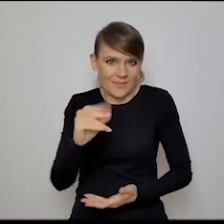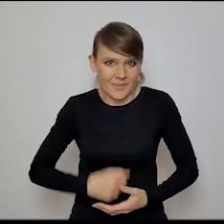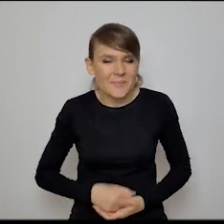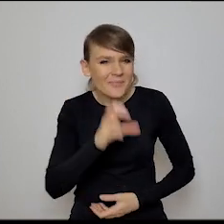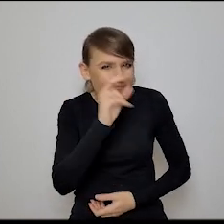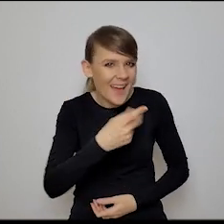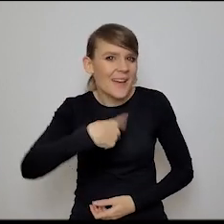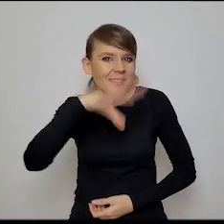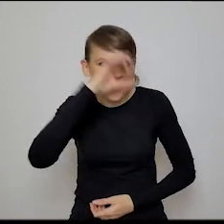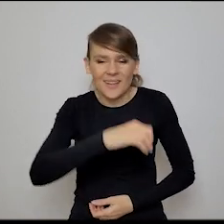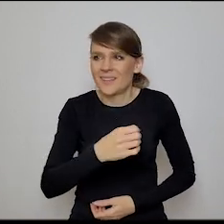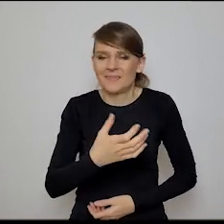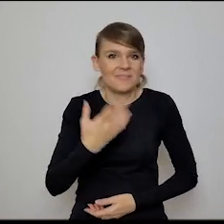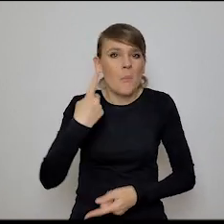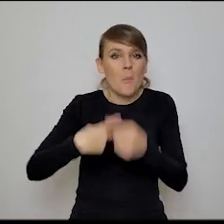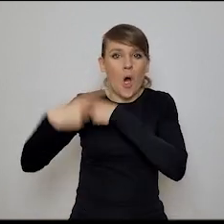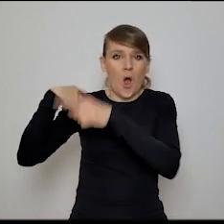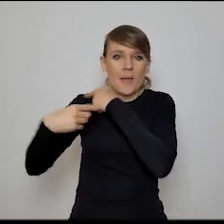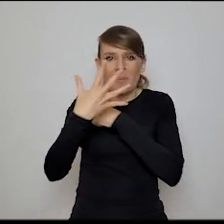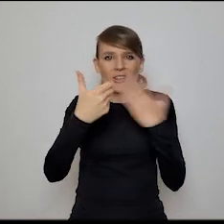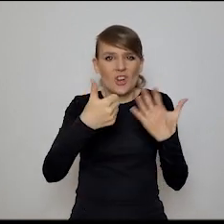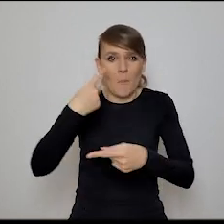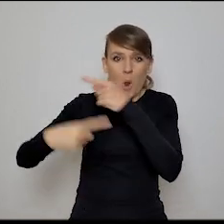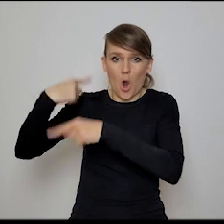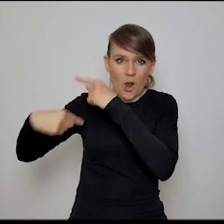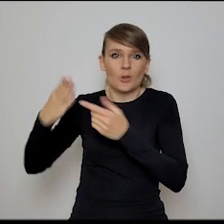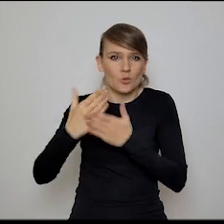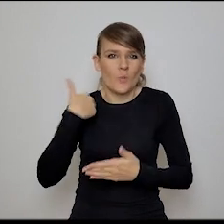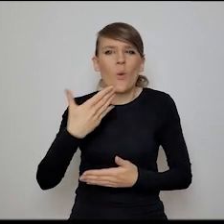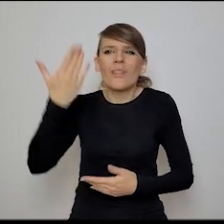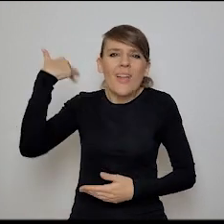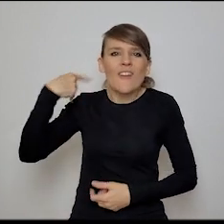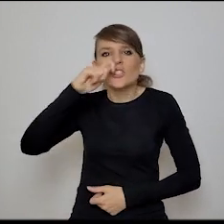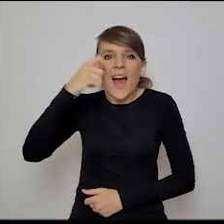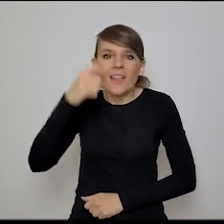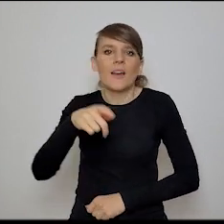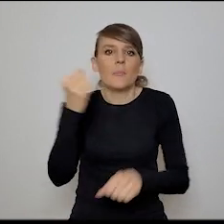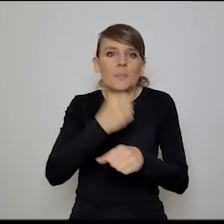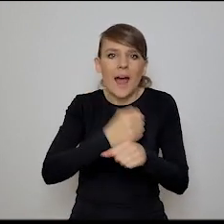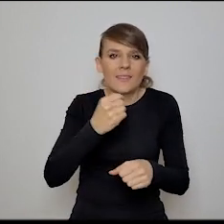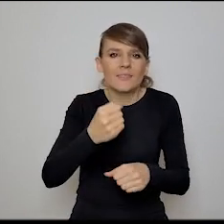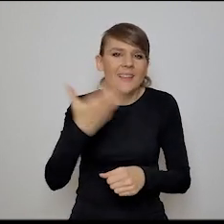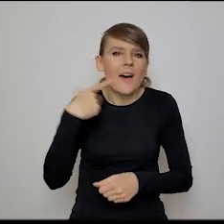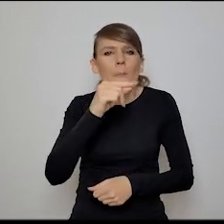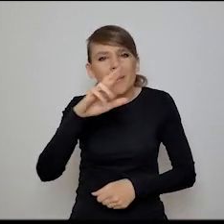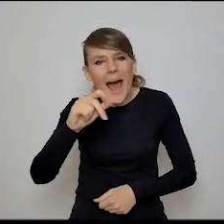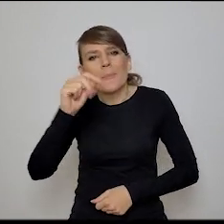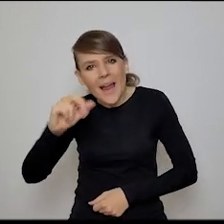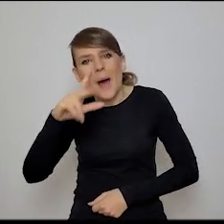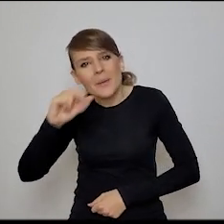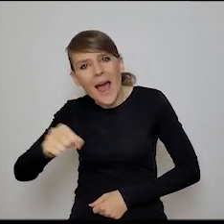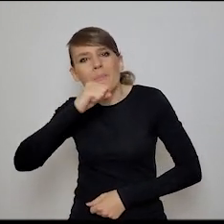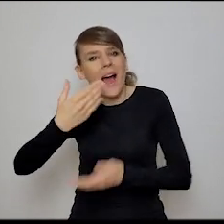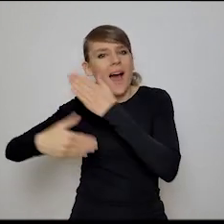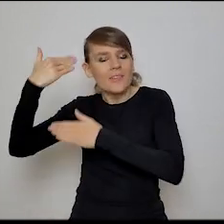zaledwie ile? Pięć, sześć pokoleń temu maszyny już zabrały pracę naszym działom. Oczywiście. Prapraprapa babkom. I